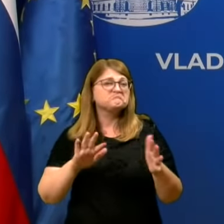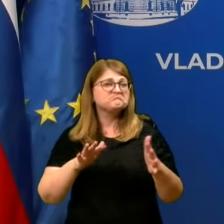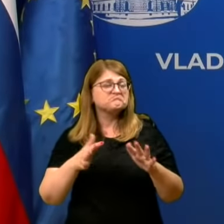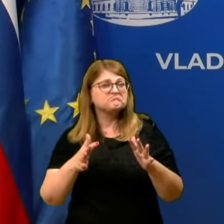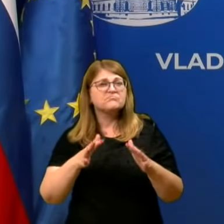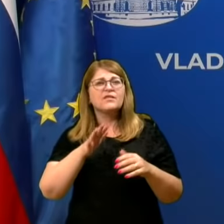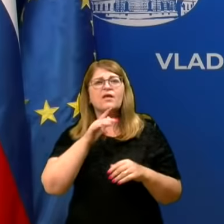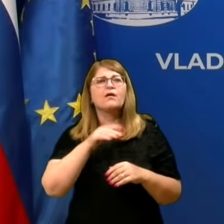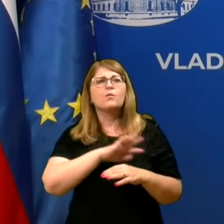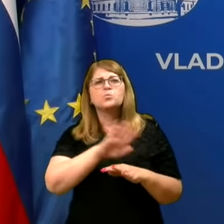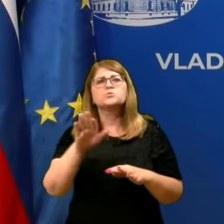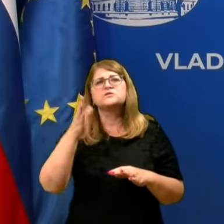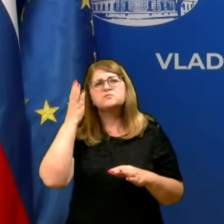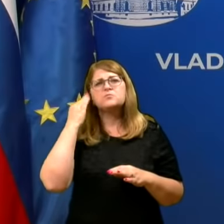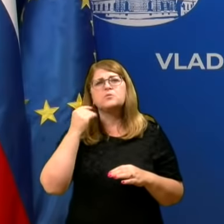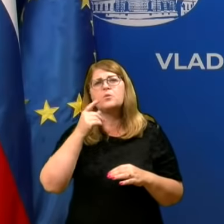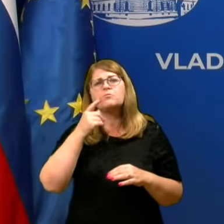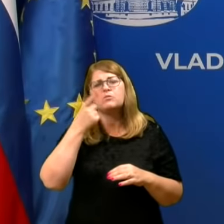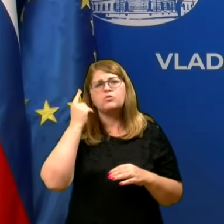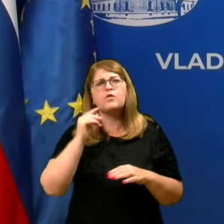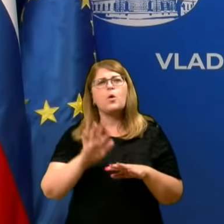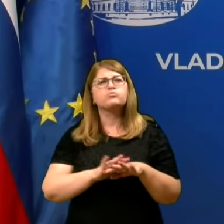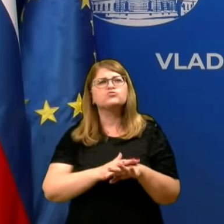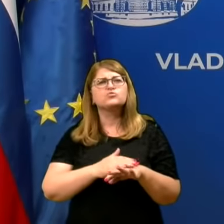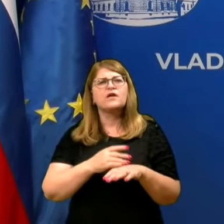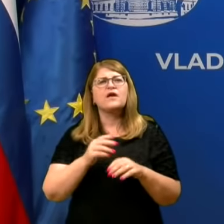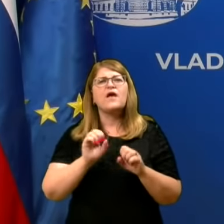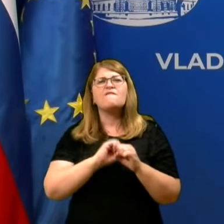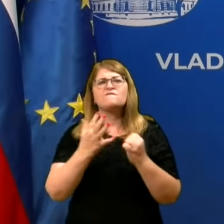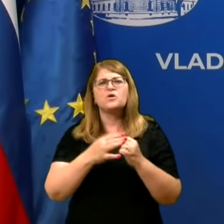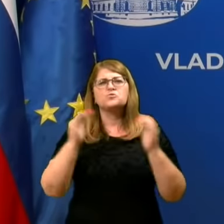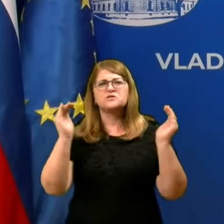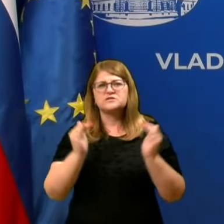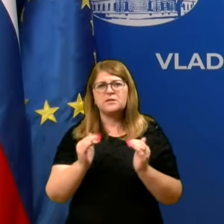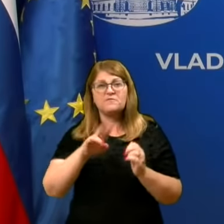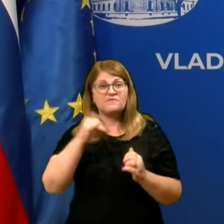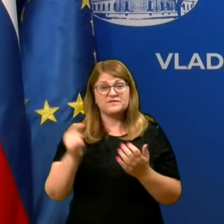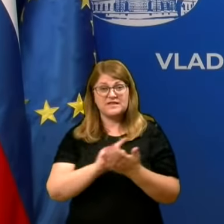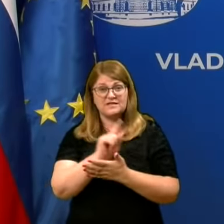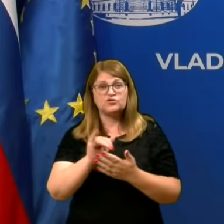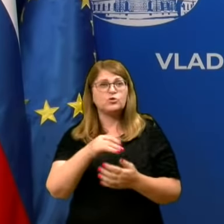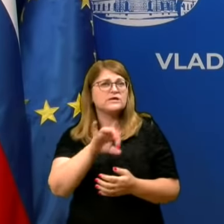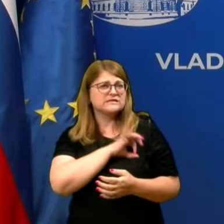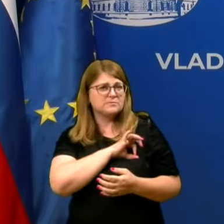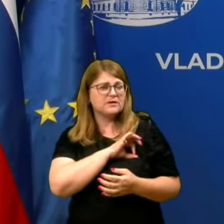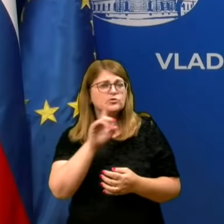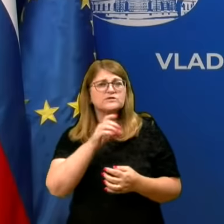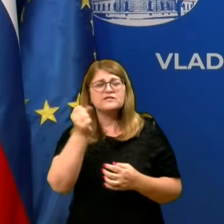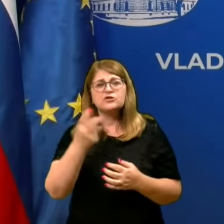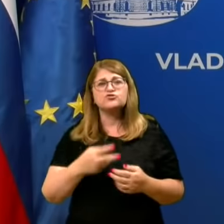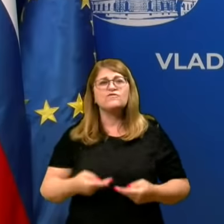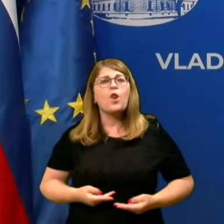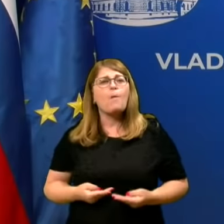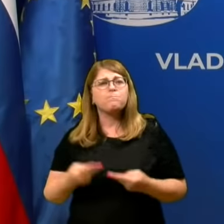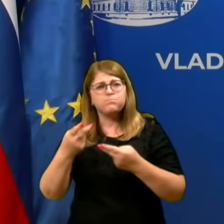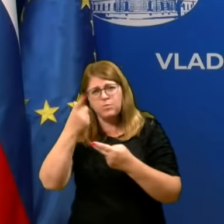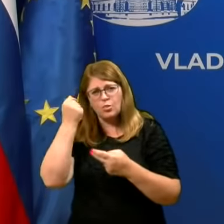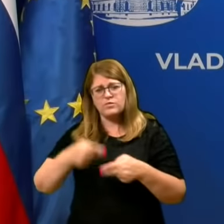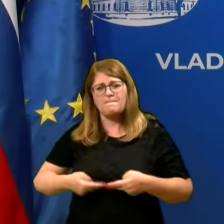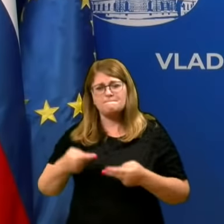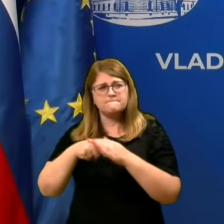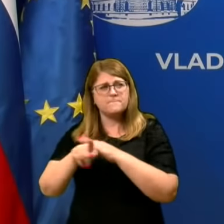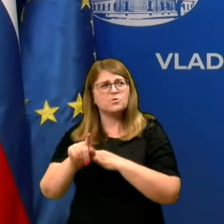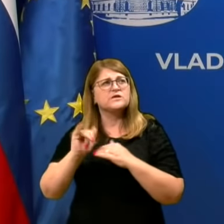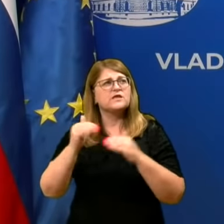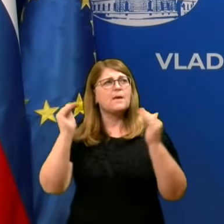okrožil lažen občutek, da je virus oslabel, ker v zadnjem času vidimo, da pravzaprav smrtnost in število hospitalizacij v oboničnici in pa na